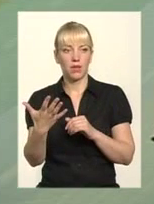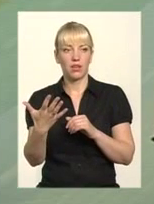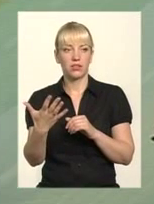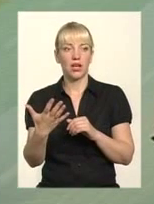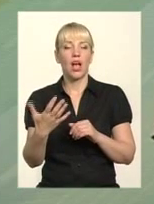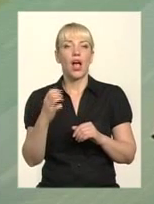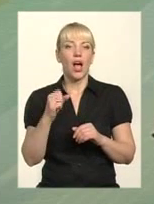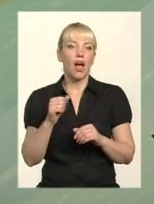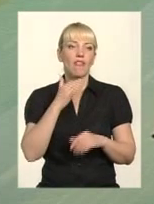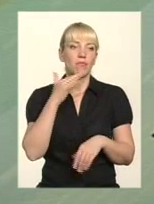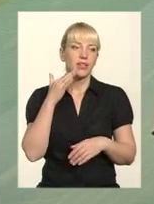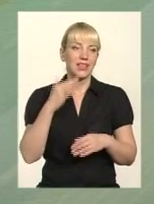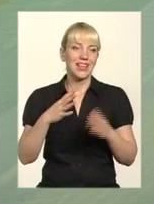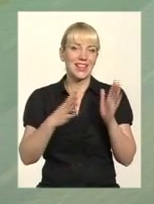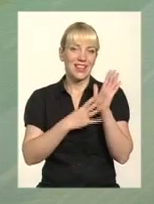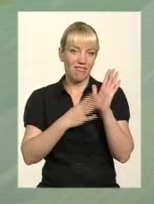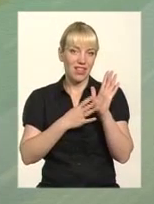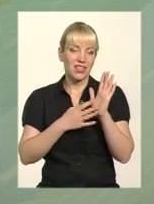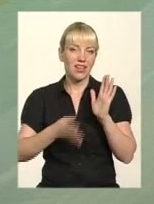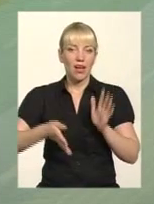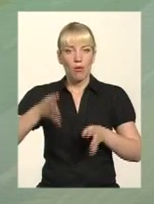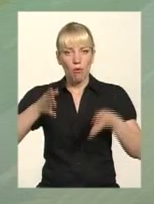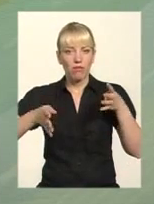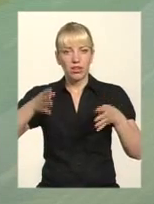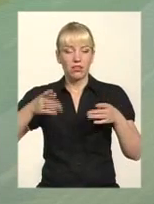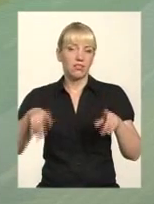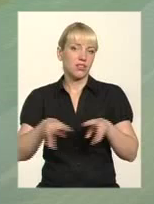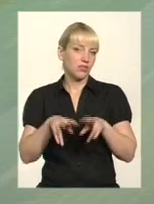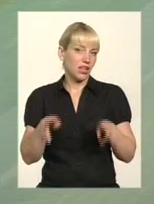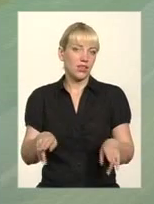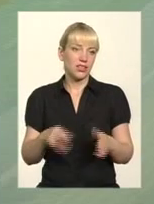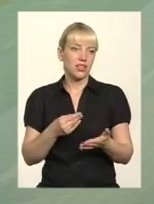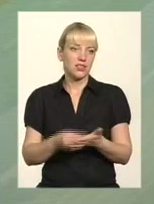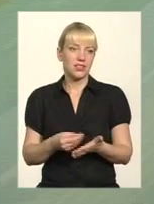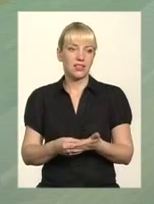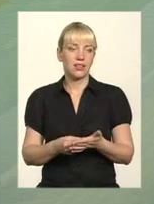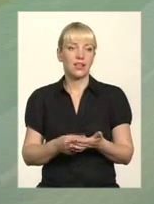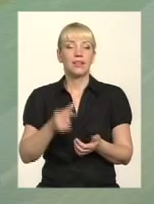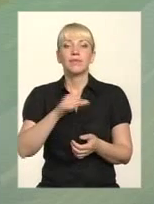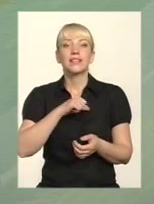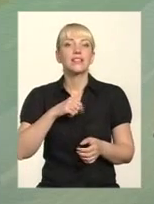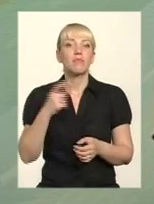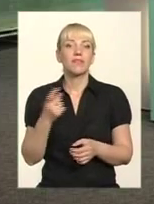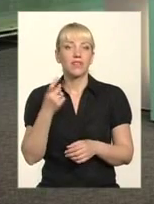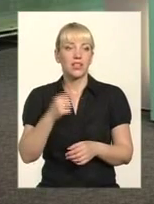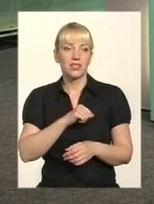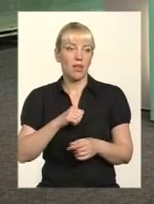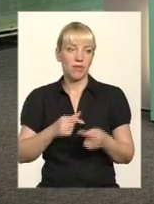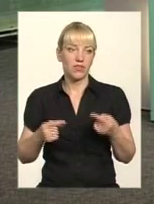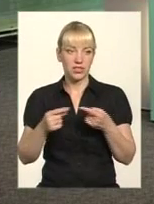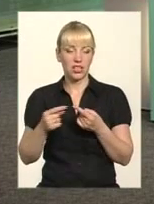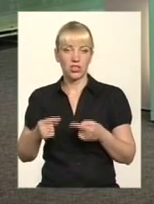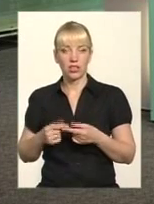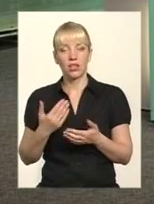В багатьох дев'ятиповерхівках практично такі ж самі ціни. І тут самі обласники, собі, назначають. Тобто, по суті,